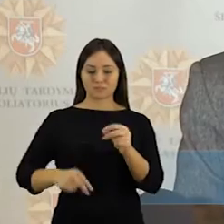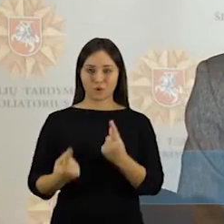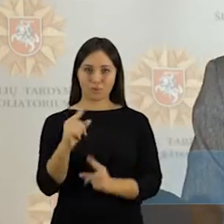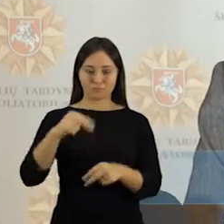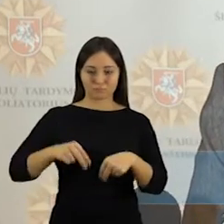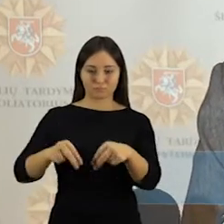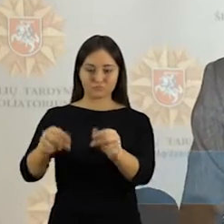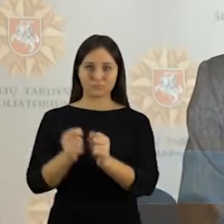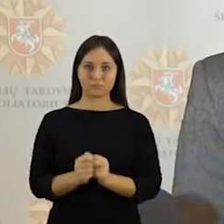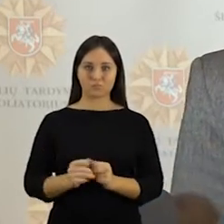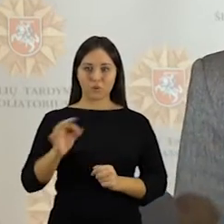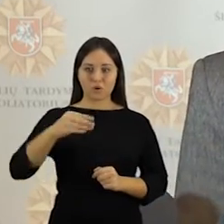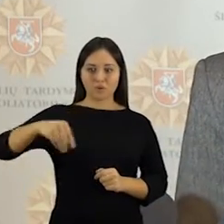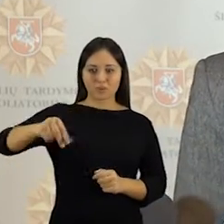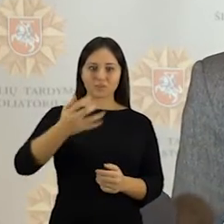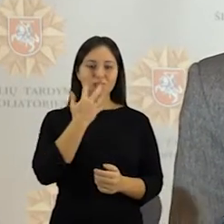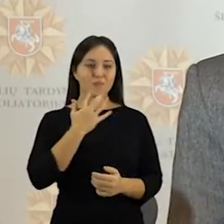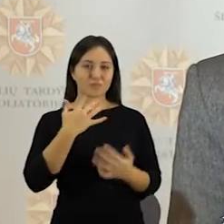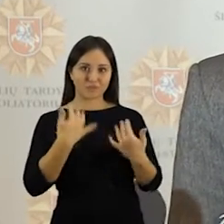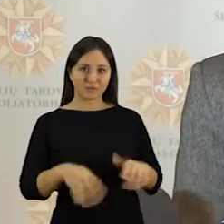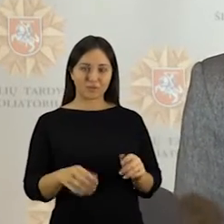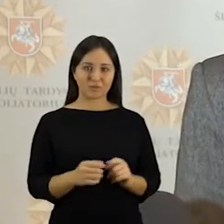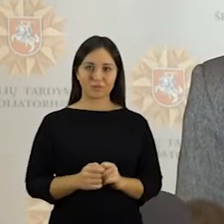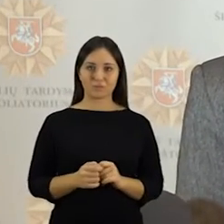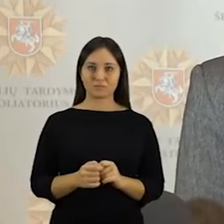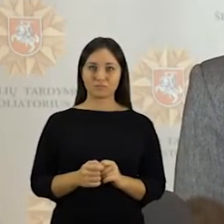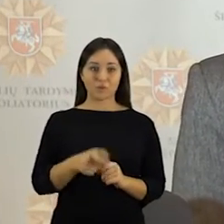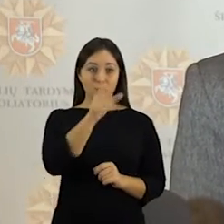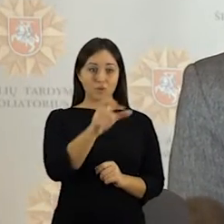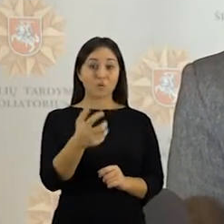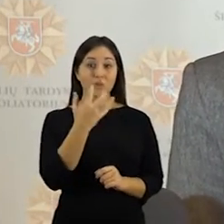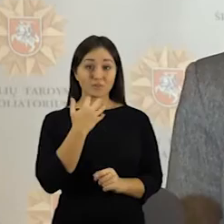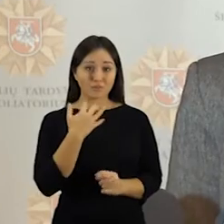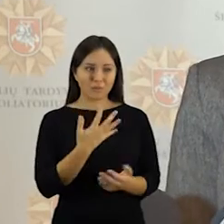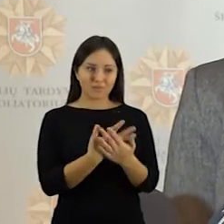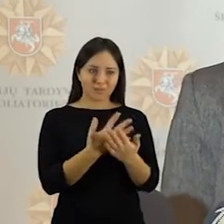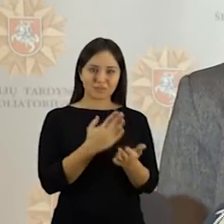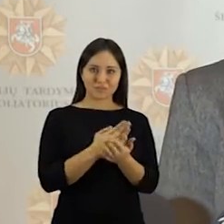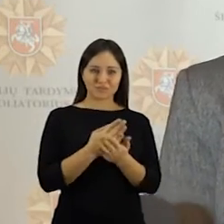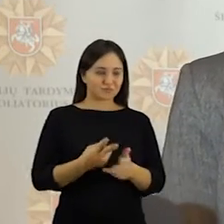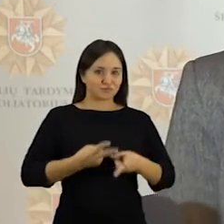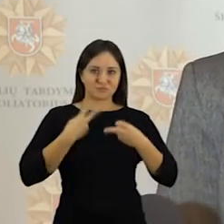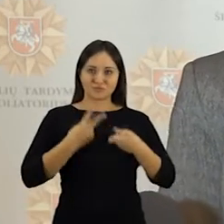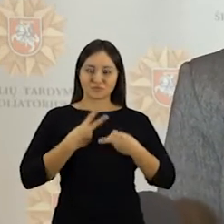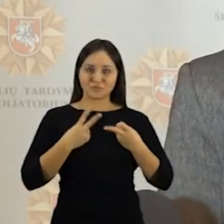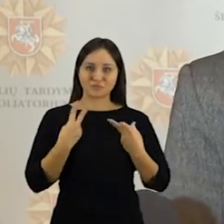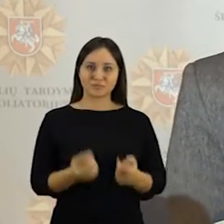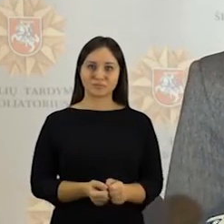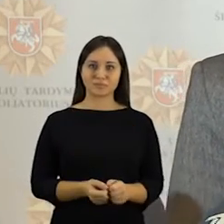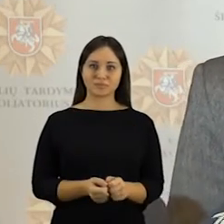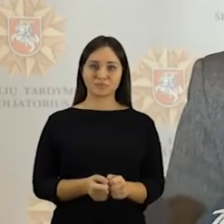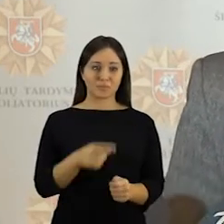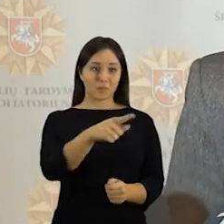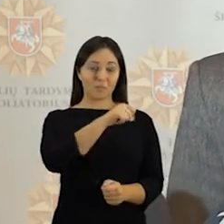klausia kokius sieklų. Taip kad aš tai nematau, kad žmonės nesidomėtų, tai yra turbūt džiugiausias momentas,